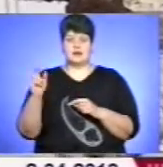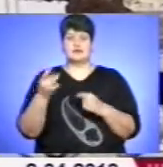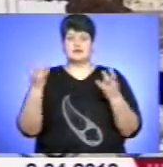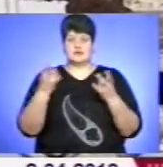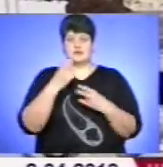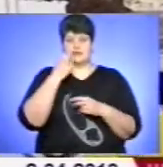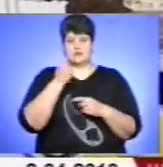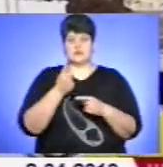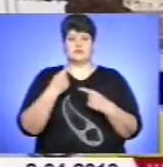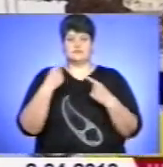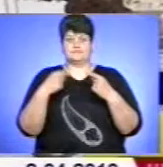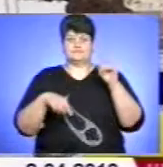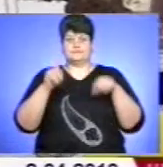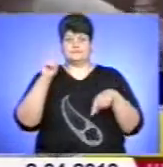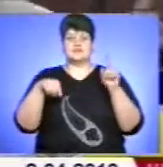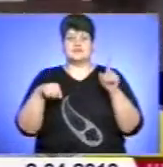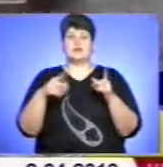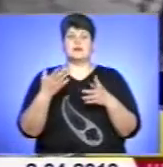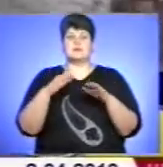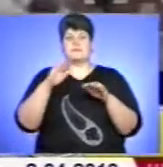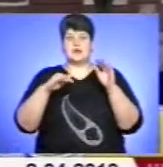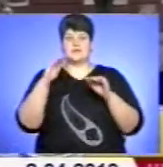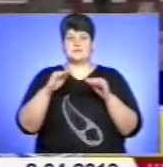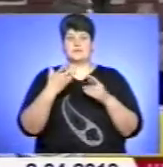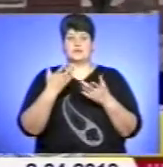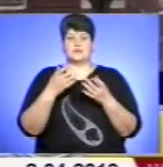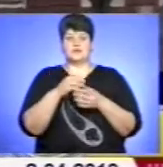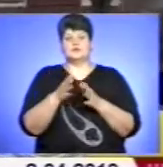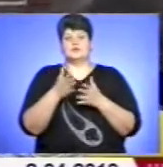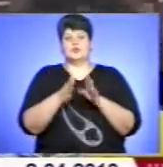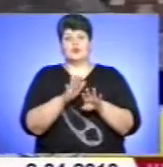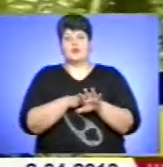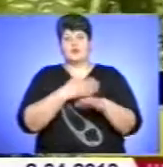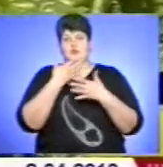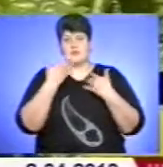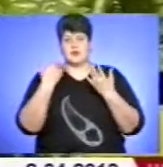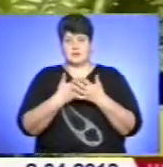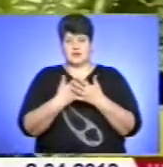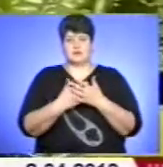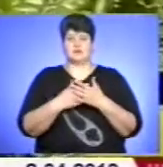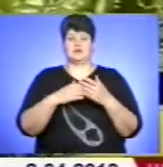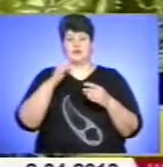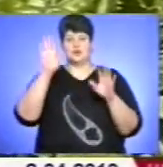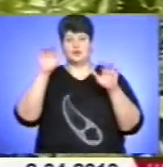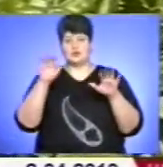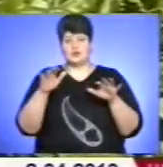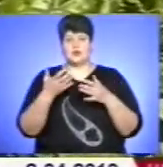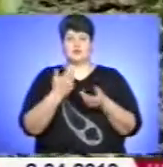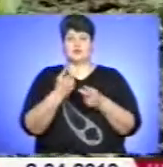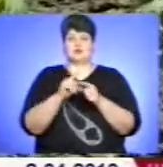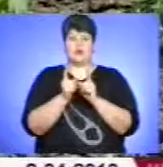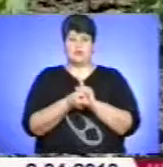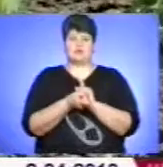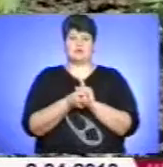припадів температур, надмірного зволоження чи навпаки, довгої відсутності опадів. Це призведе і до змін у сільському